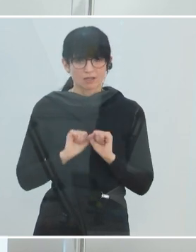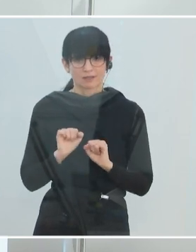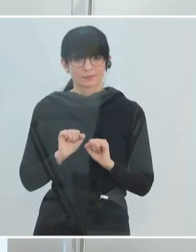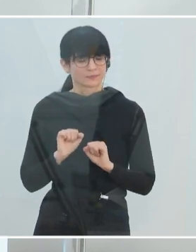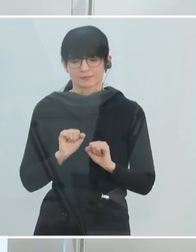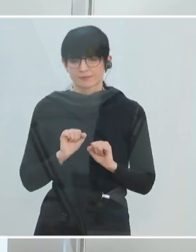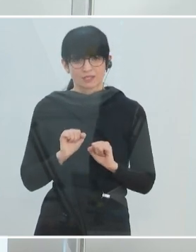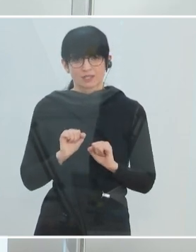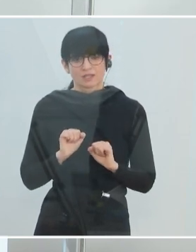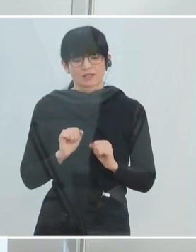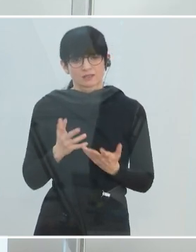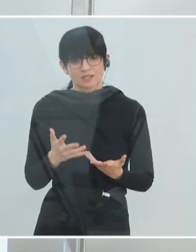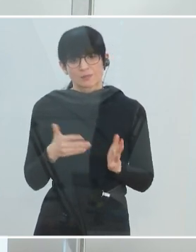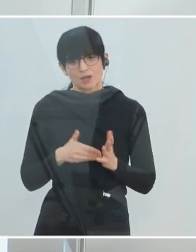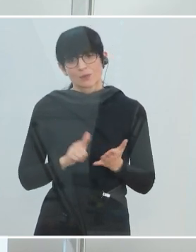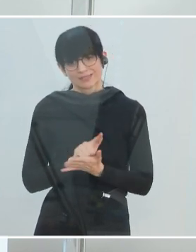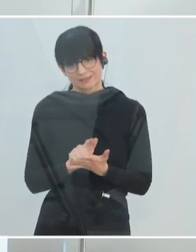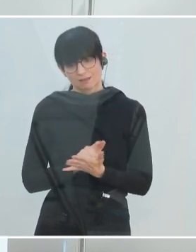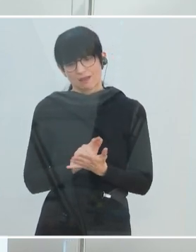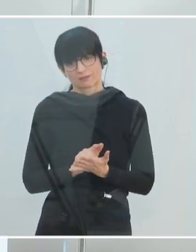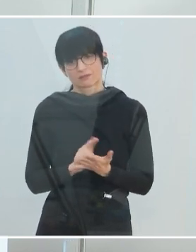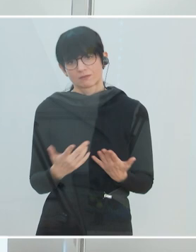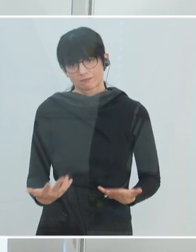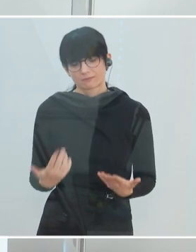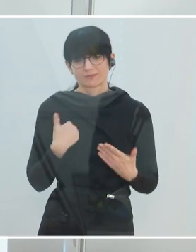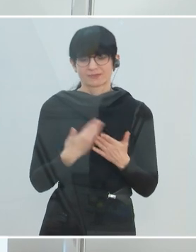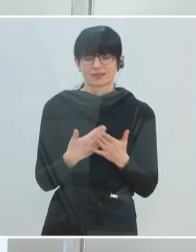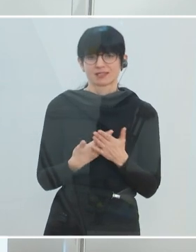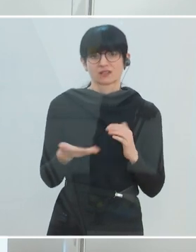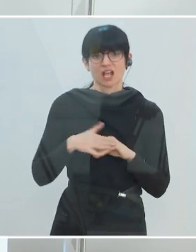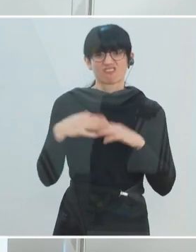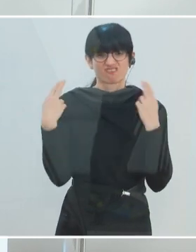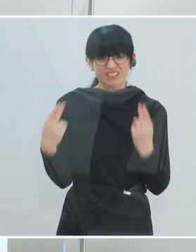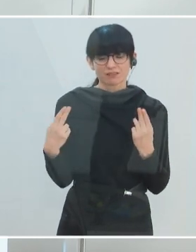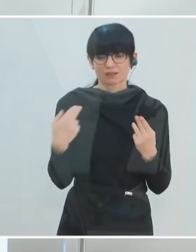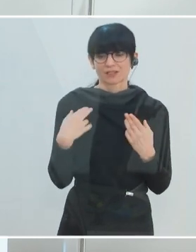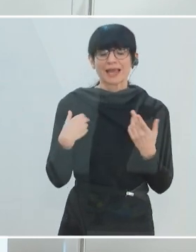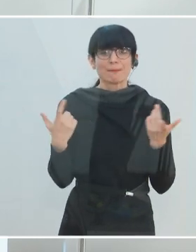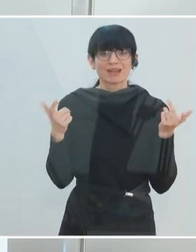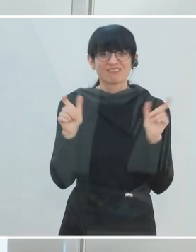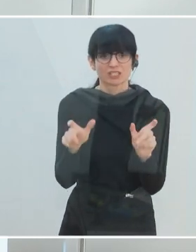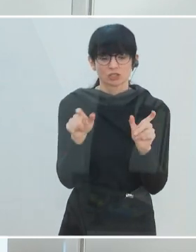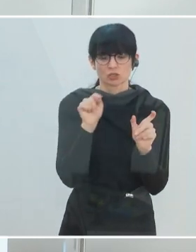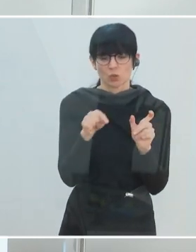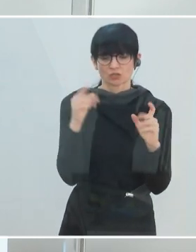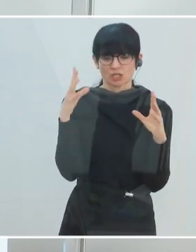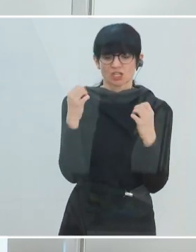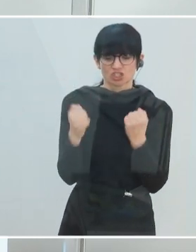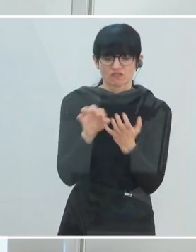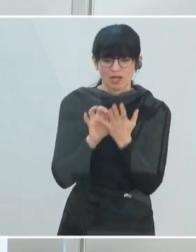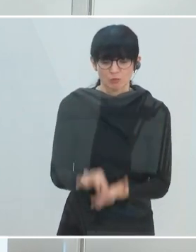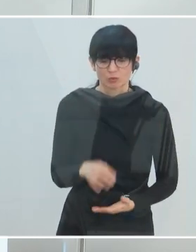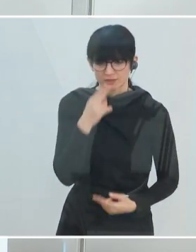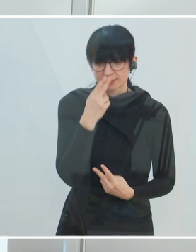kurzfristig nicht möglich. Und deswegen ist es umso wichtiger, jetzt sich ganz stark auf die Prävention zu konzentrieren, damit